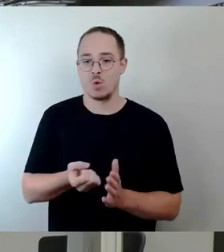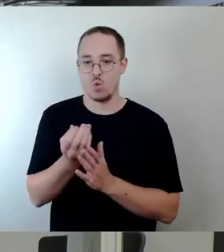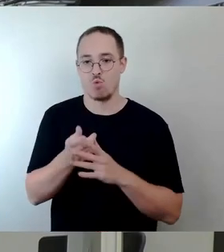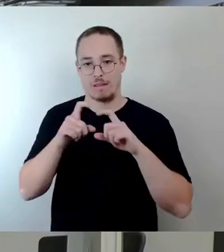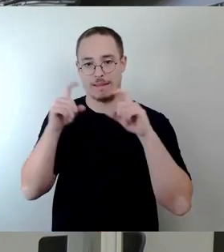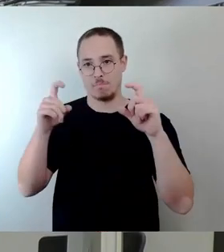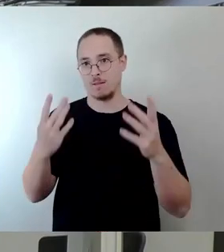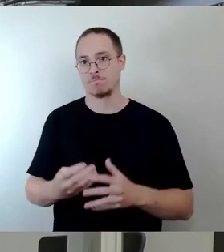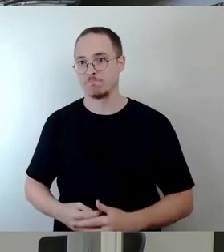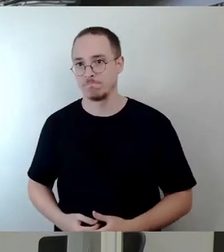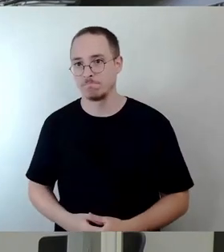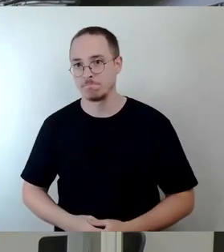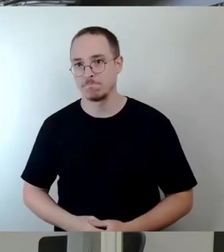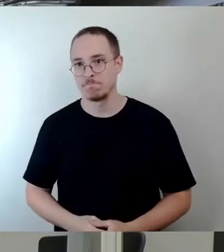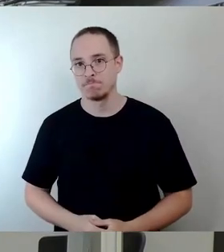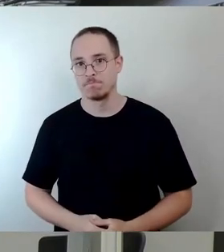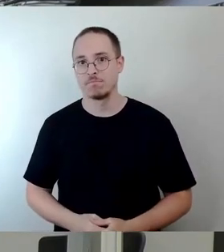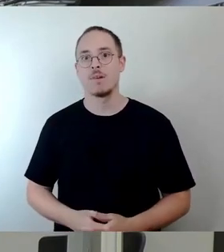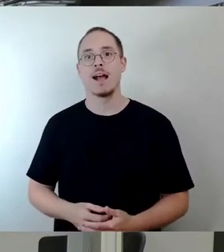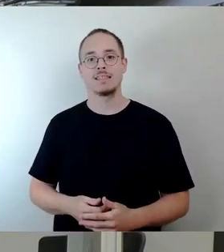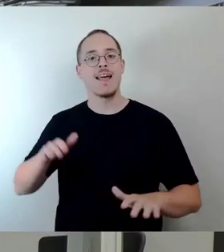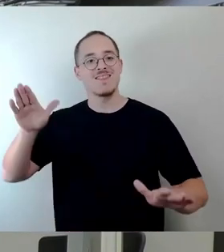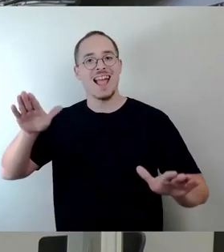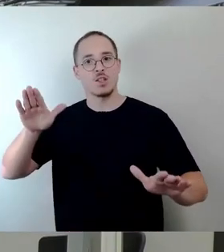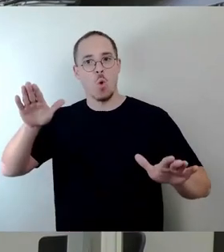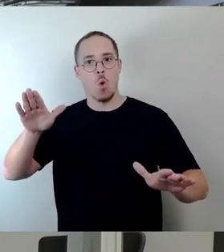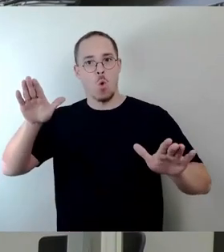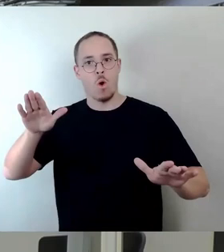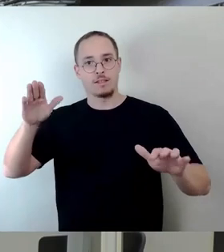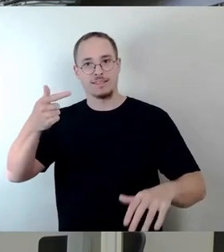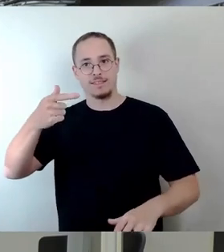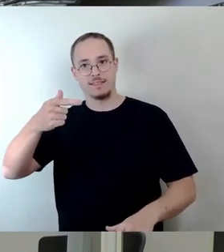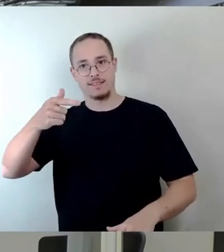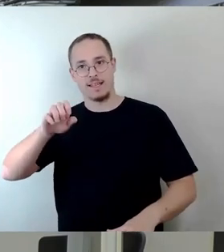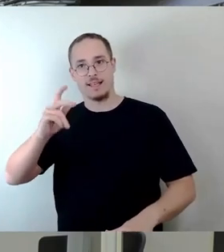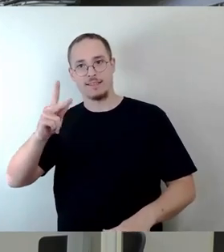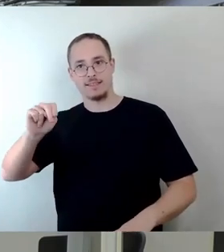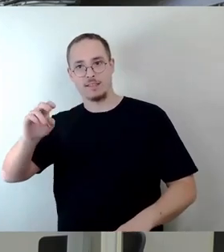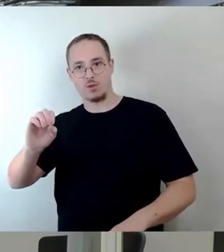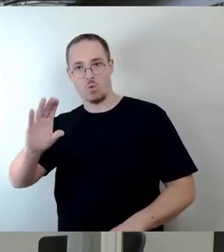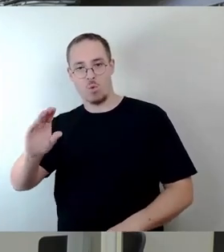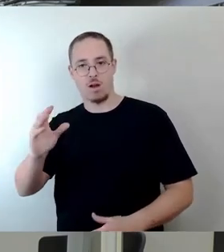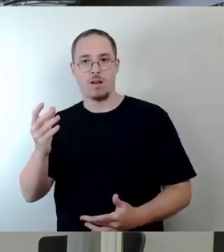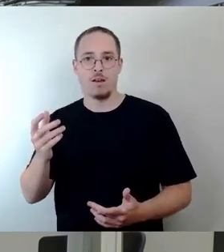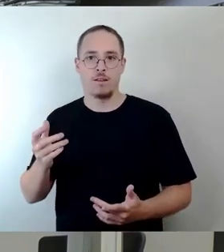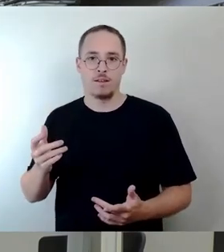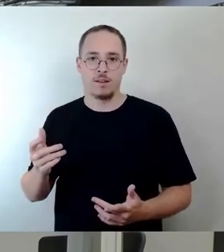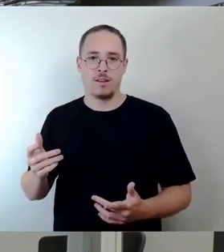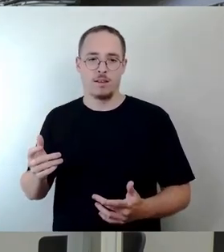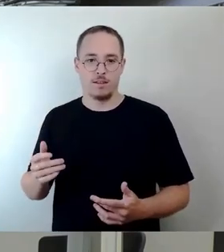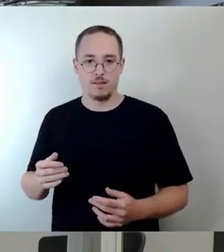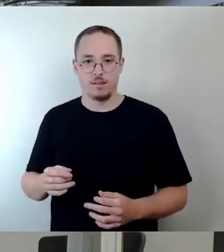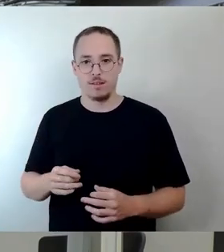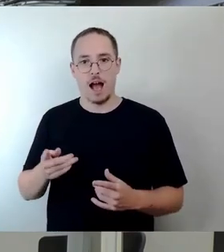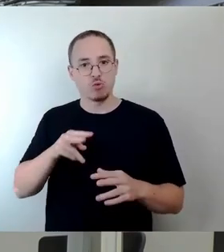Mit der aktuellen Techno-Ausstellung ist ein Thema da drüben verankert, wo junge Leute entsprechend hinkommen. Es